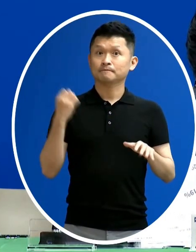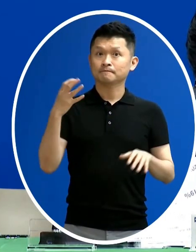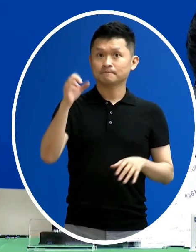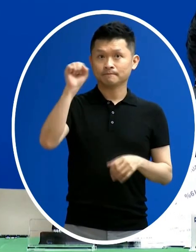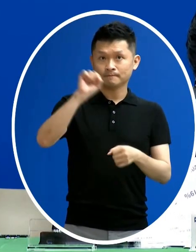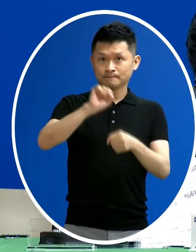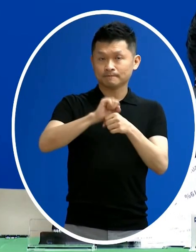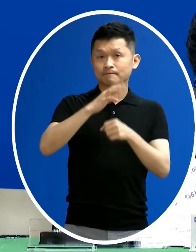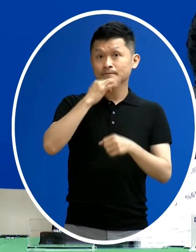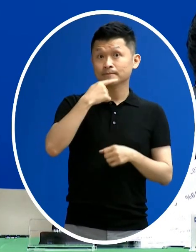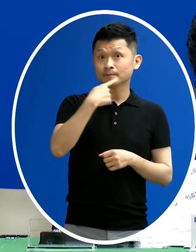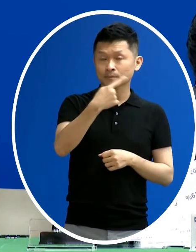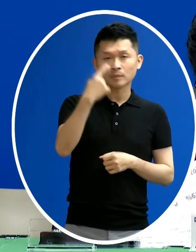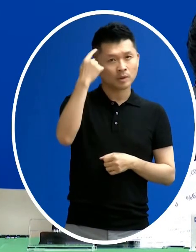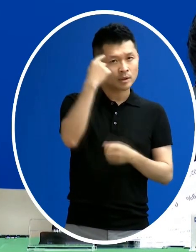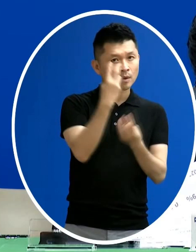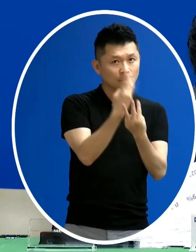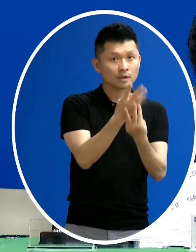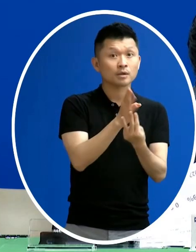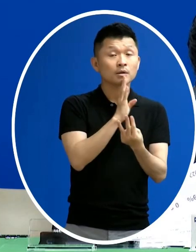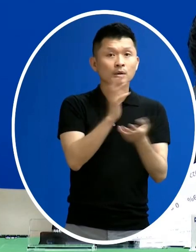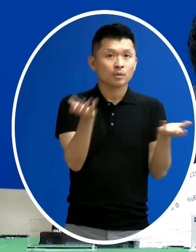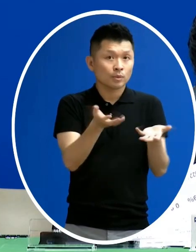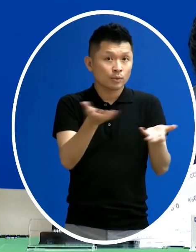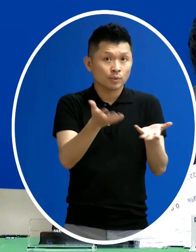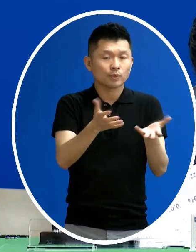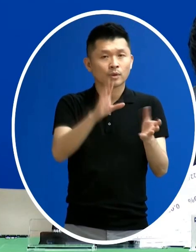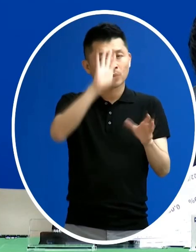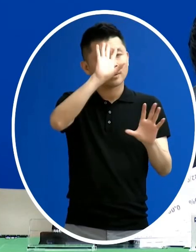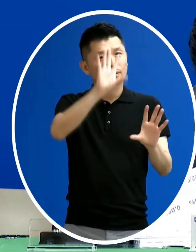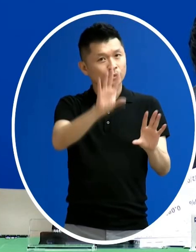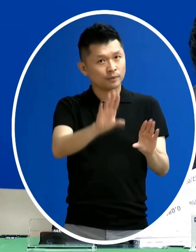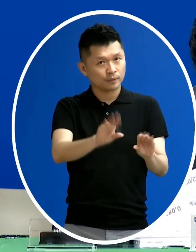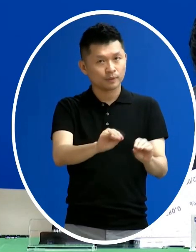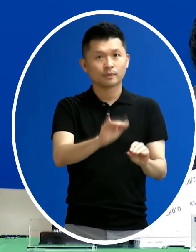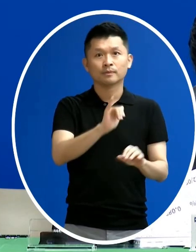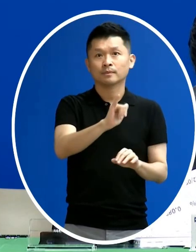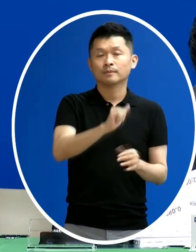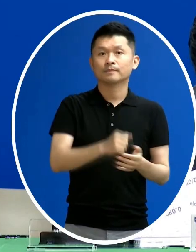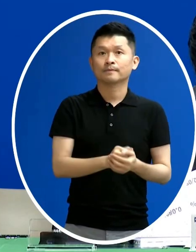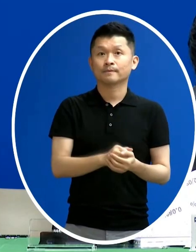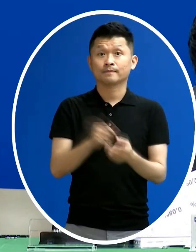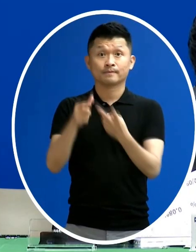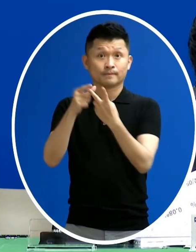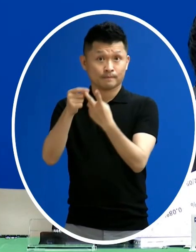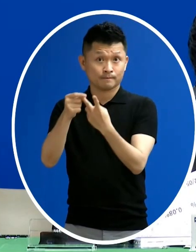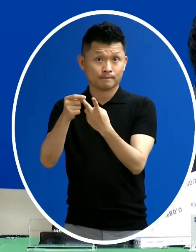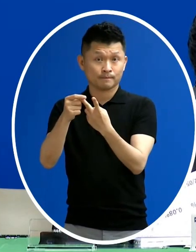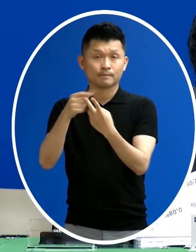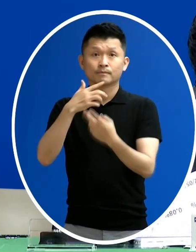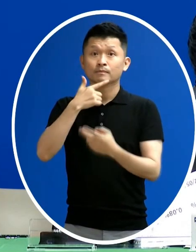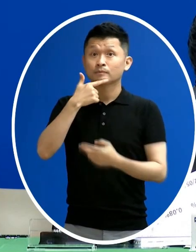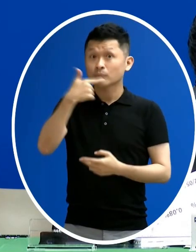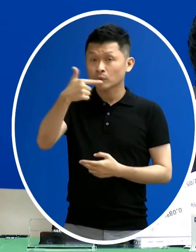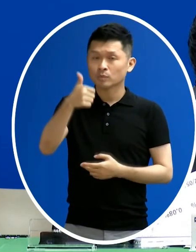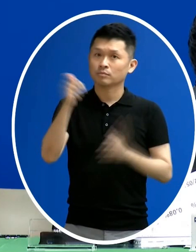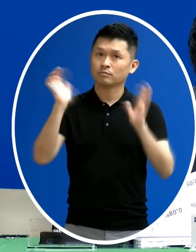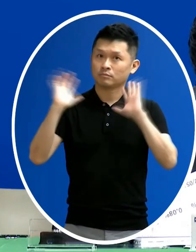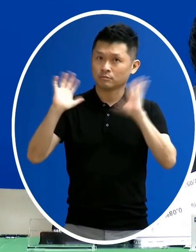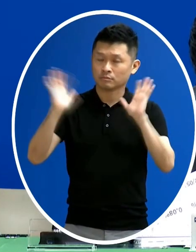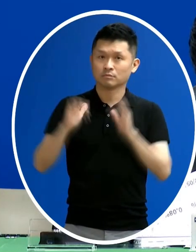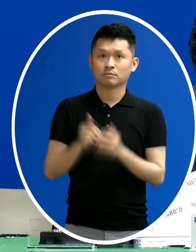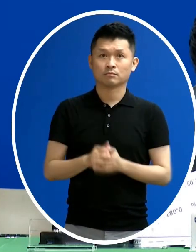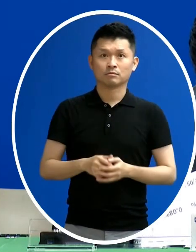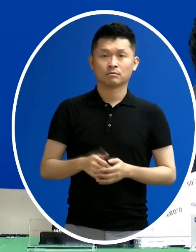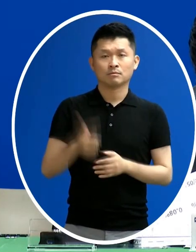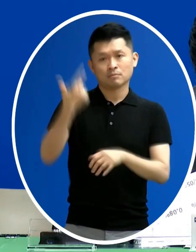1歲的小朋友的腦炎但是看起來已經有明顯的一個病況的改善那第二位是一位這個6歲的男童 那